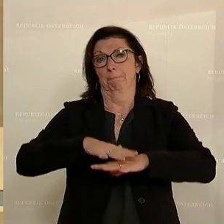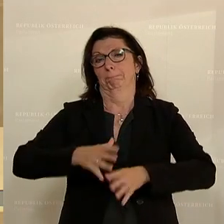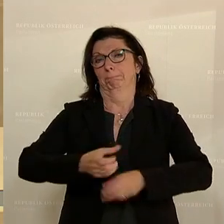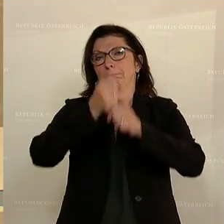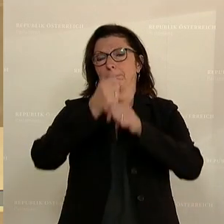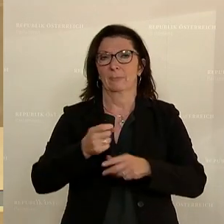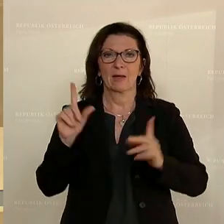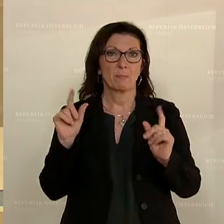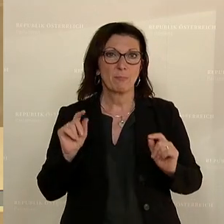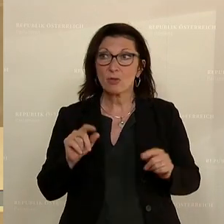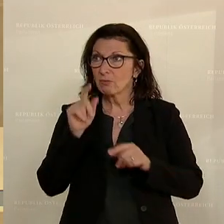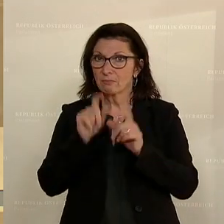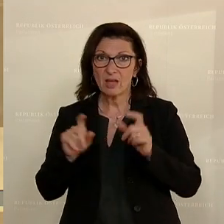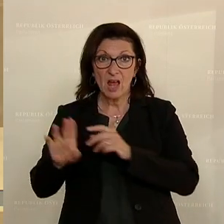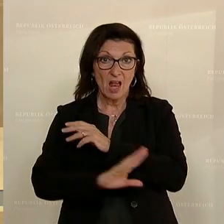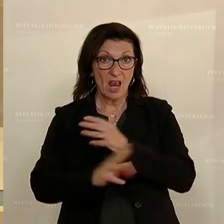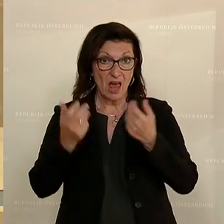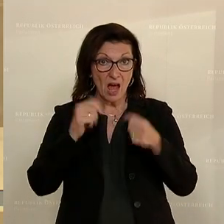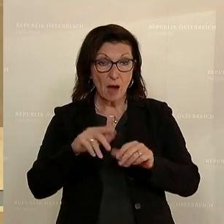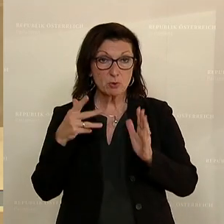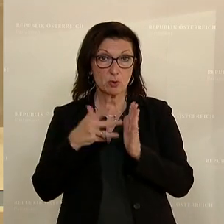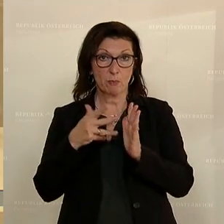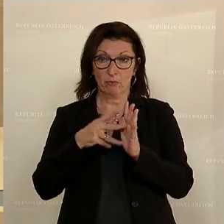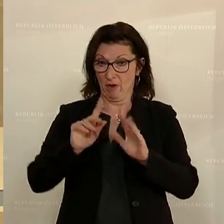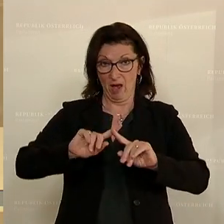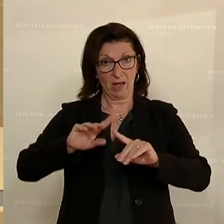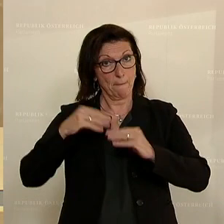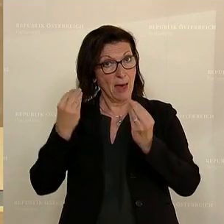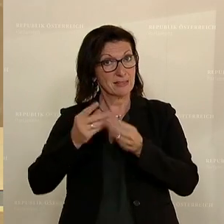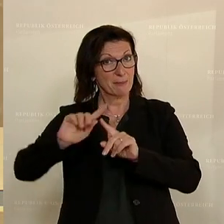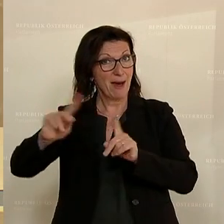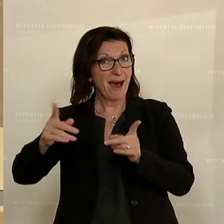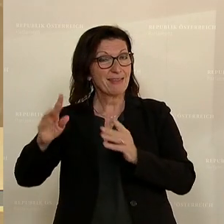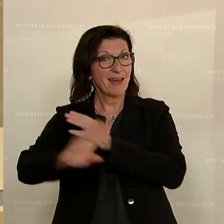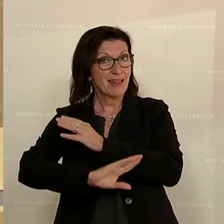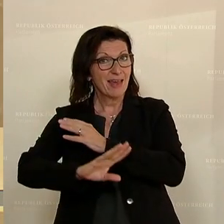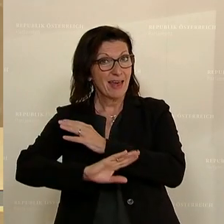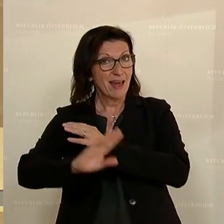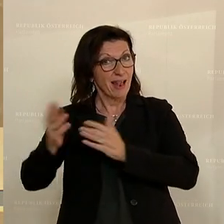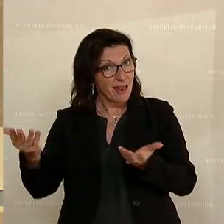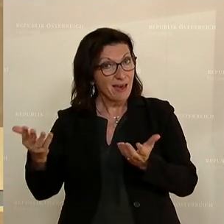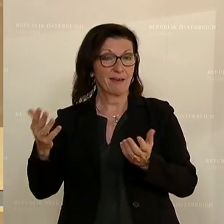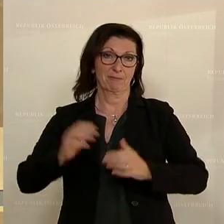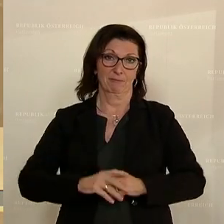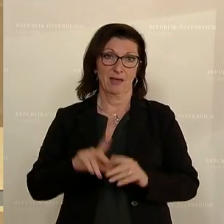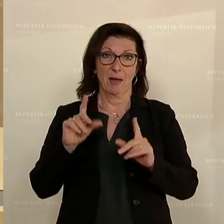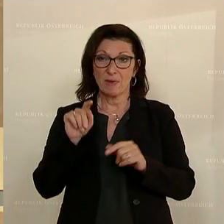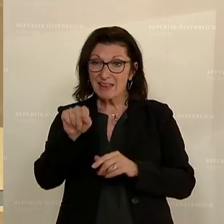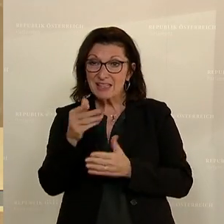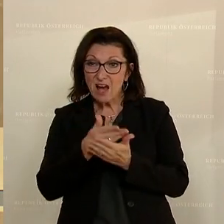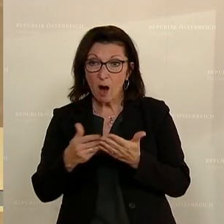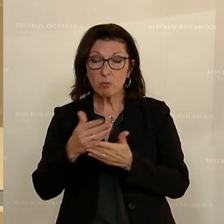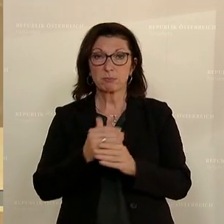Lehrabschlussprüfung sind sie dann mit anderen Lehrlingen aber gleichgestellt, wenn sie diese Ausbildung machen. Und für